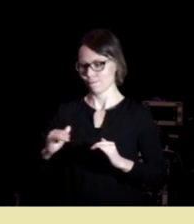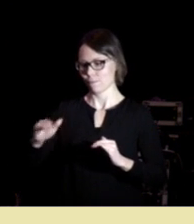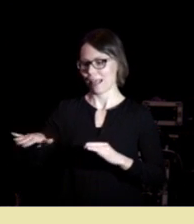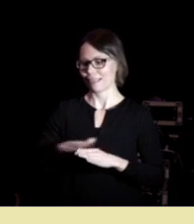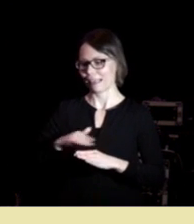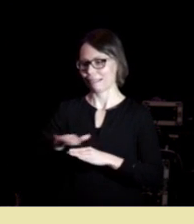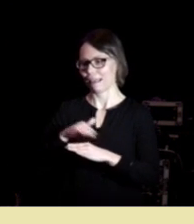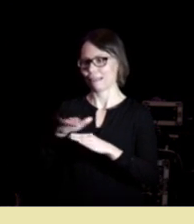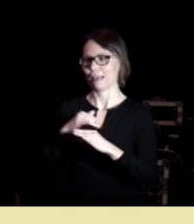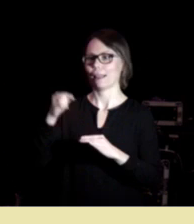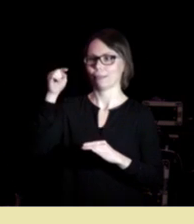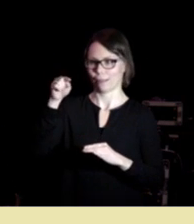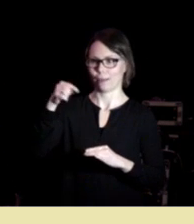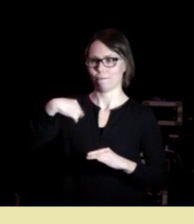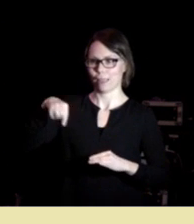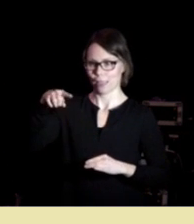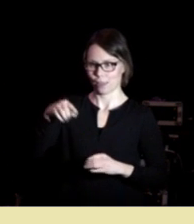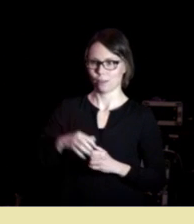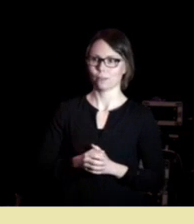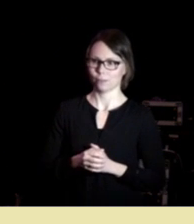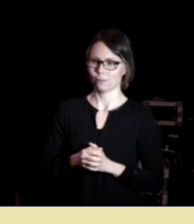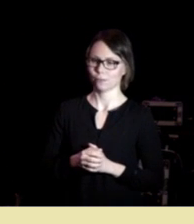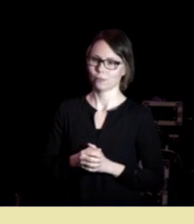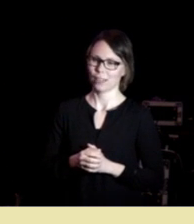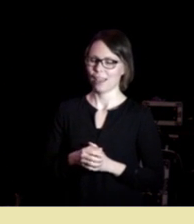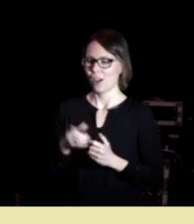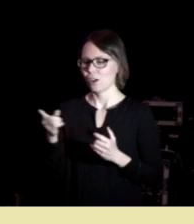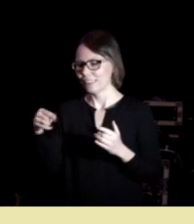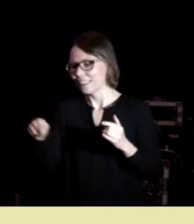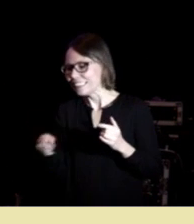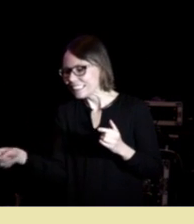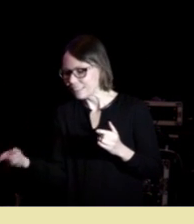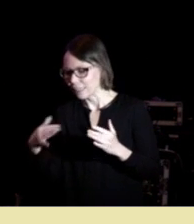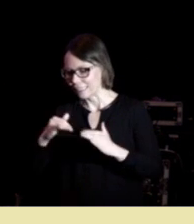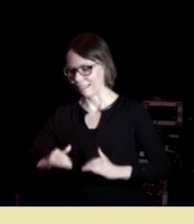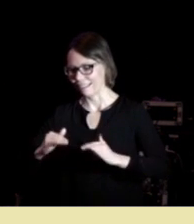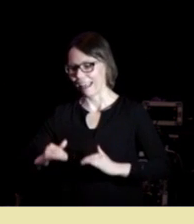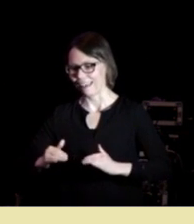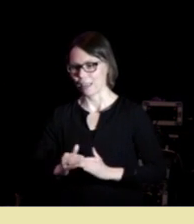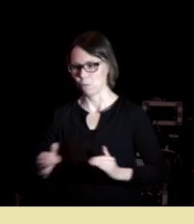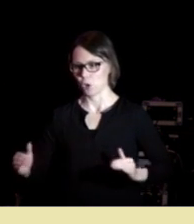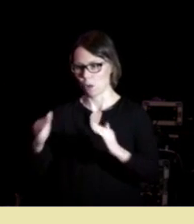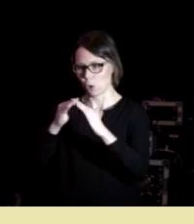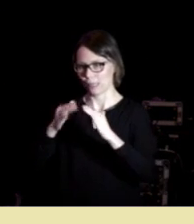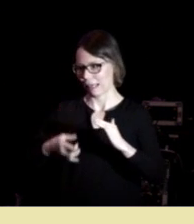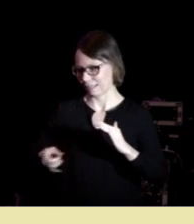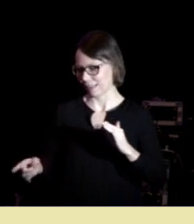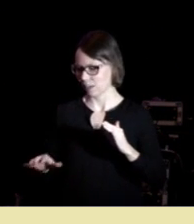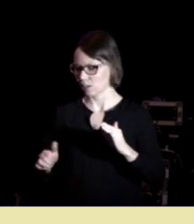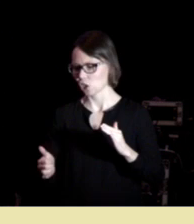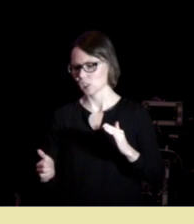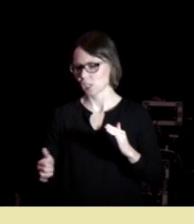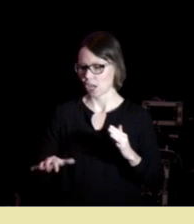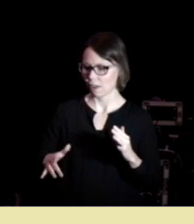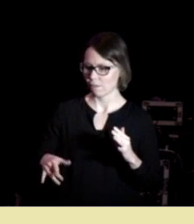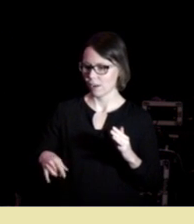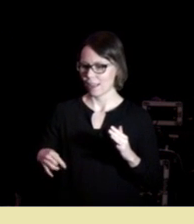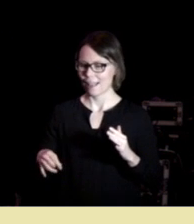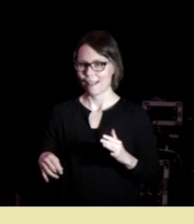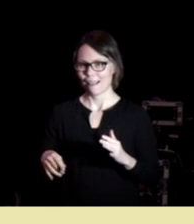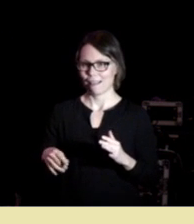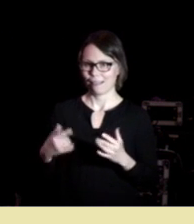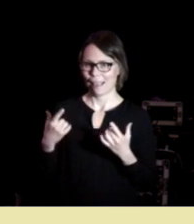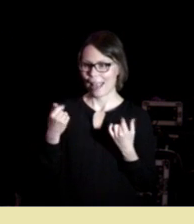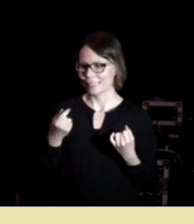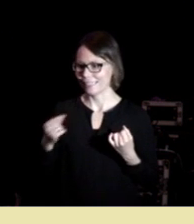behovene. de drev nok et eller annet sted nede i pyramiden. Kanskje fra esel til